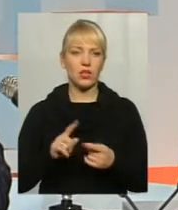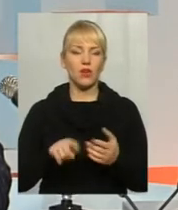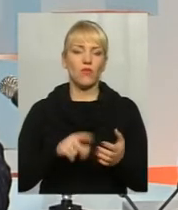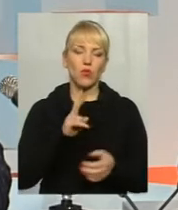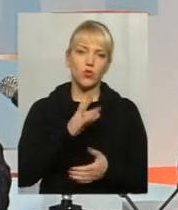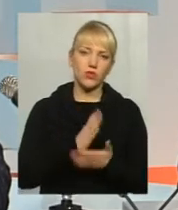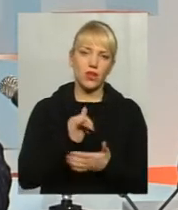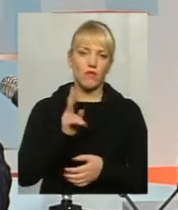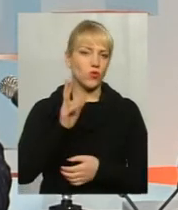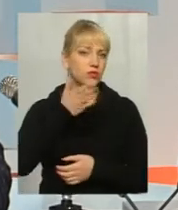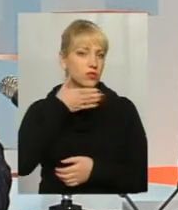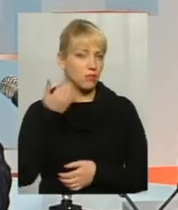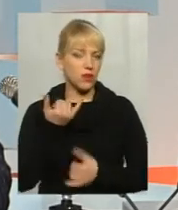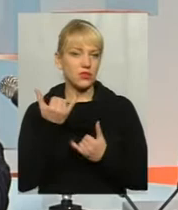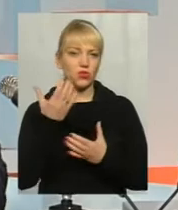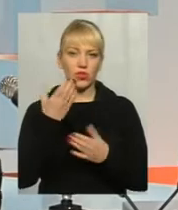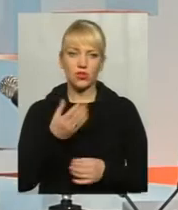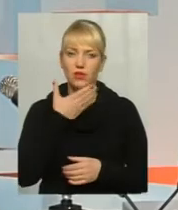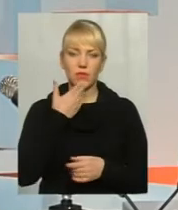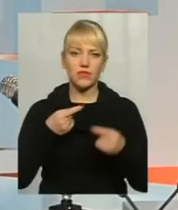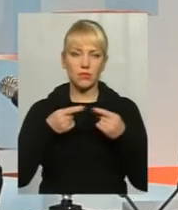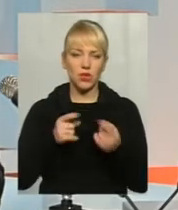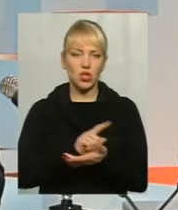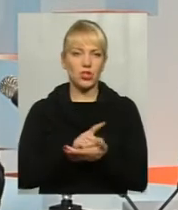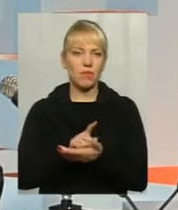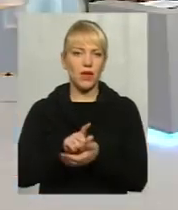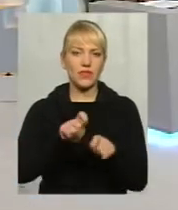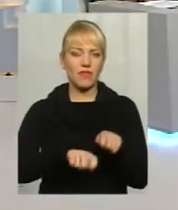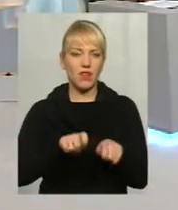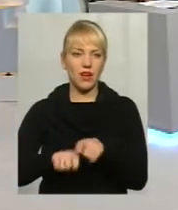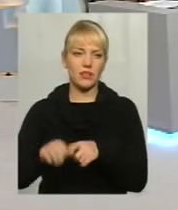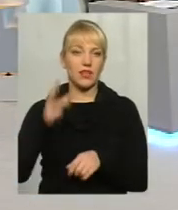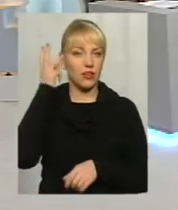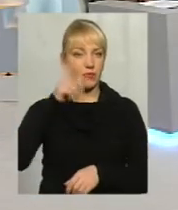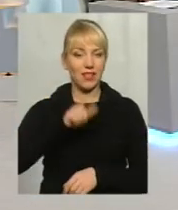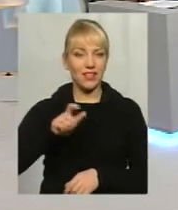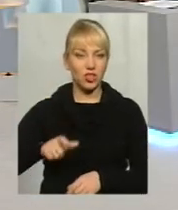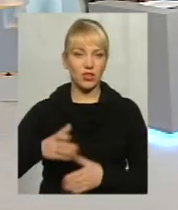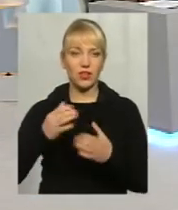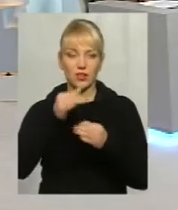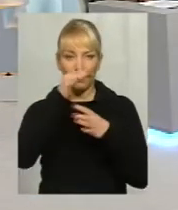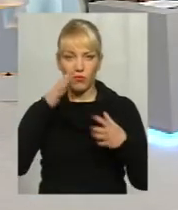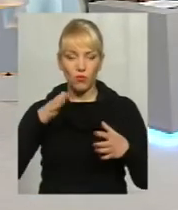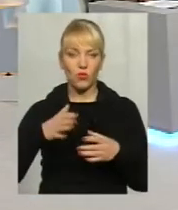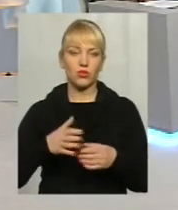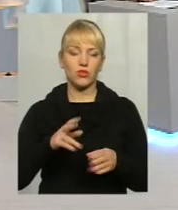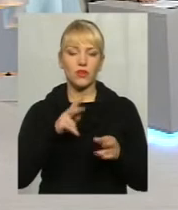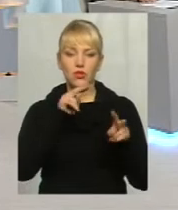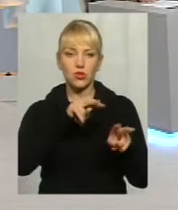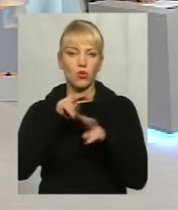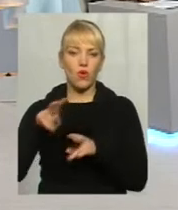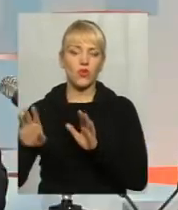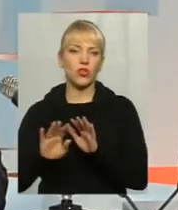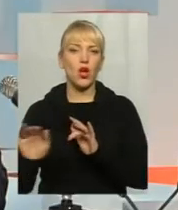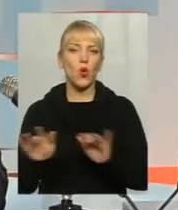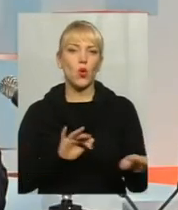когось немає. основному немає. На сьогоднішній день не встановлена ще GPS-навігація. Хмельничани не можуть відстатковувати рух транспорту. Коли